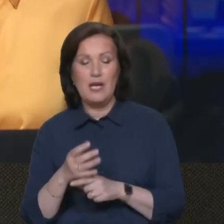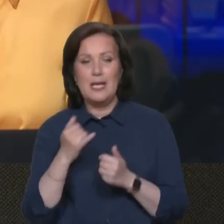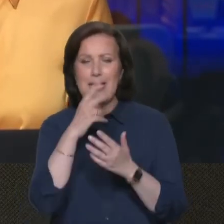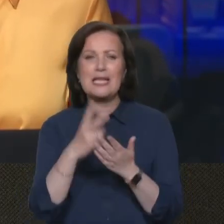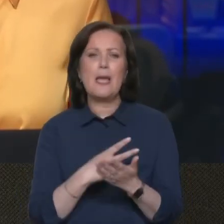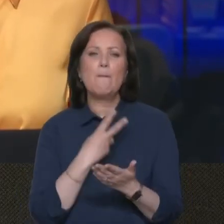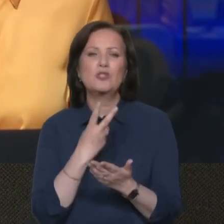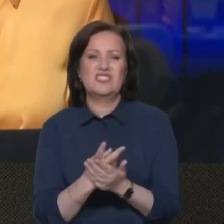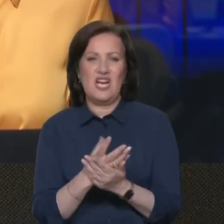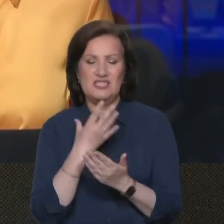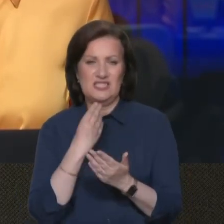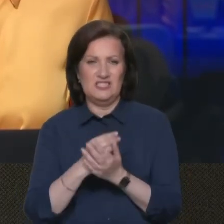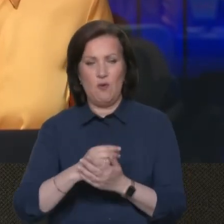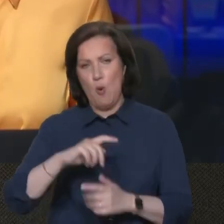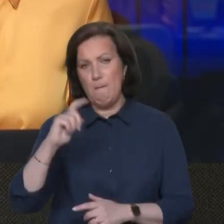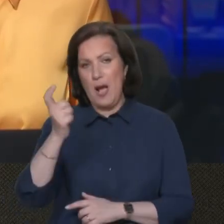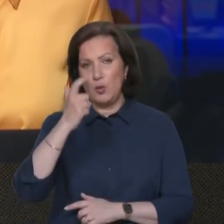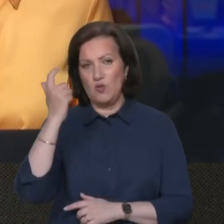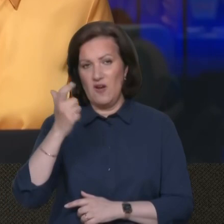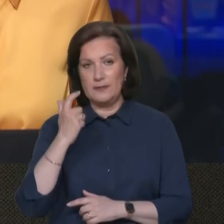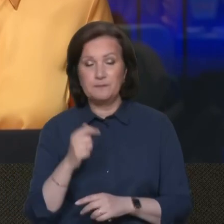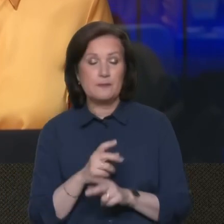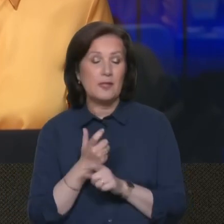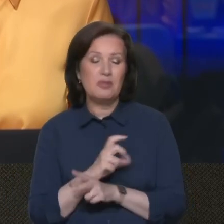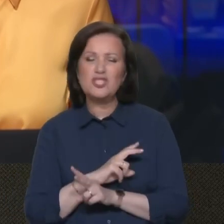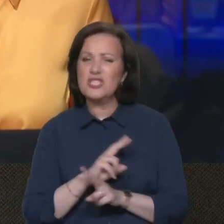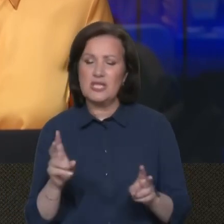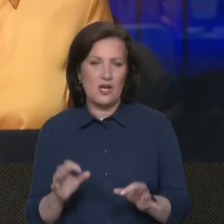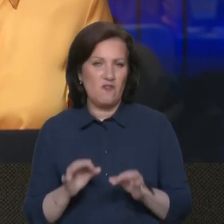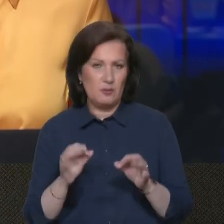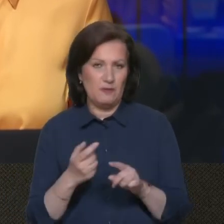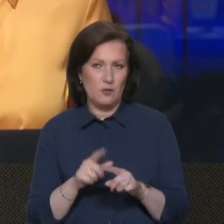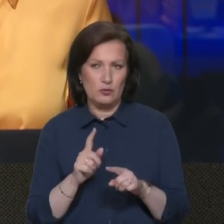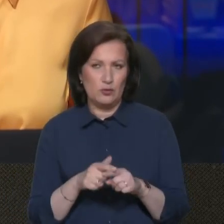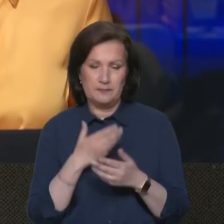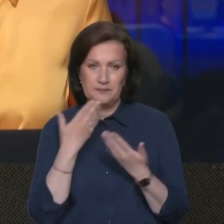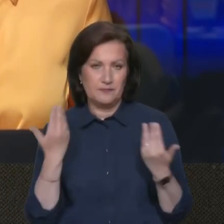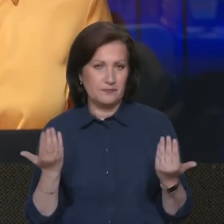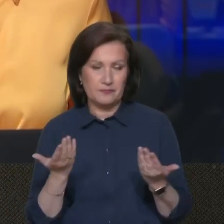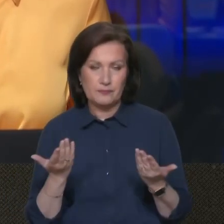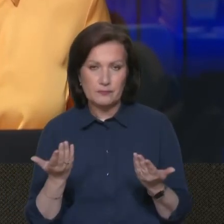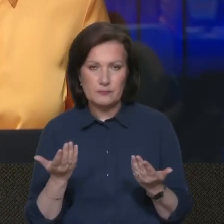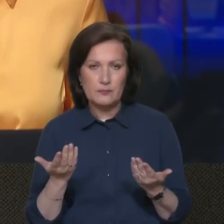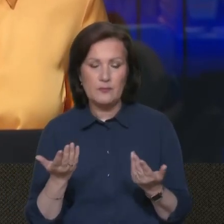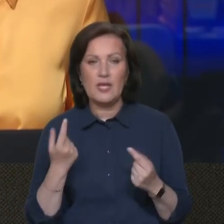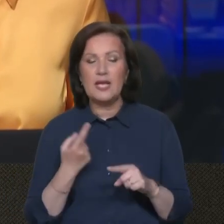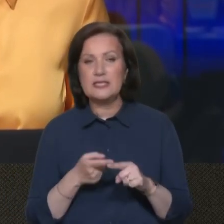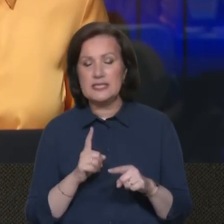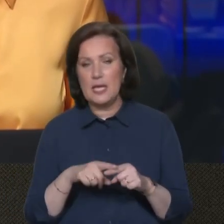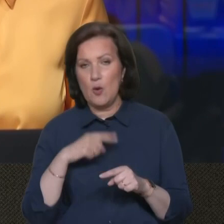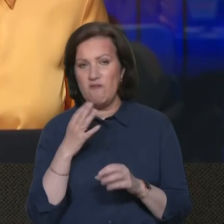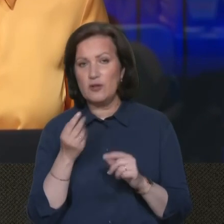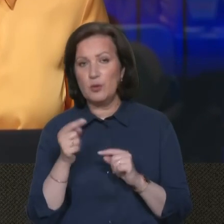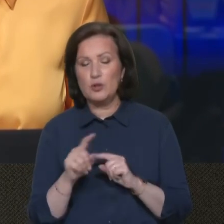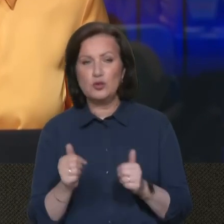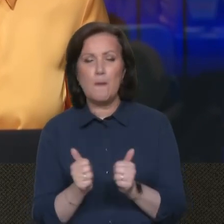демонстрації свого панування більше ніякого виправдання цьому вчинку немає. Це говорить